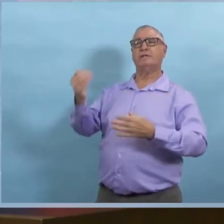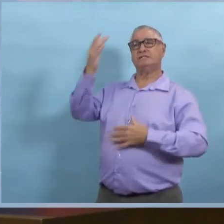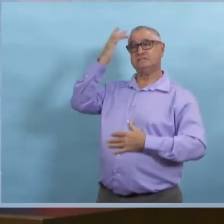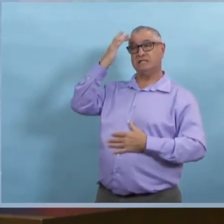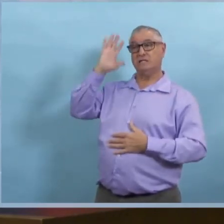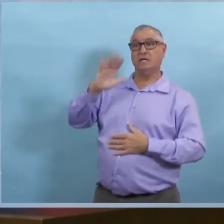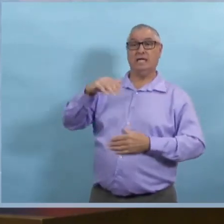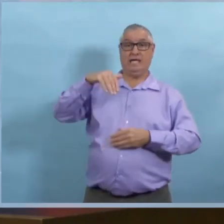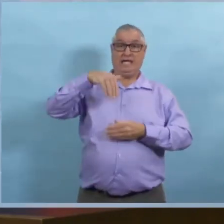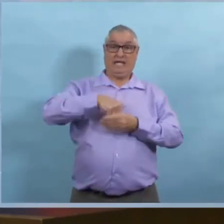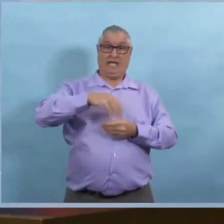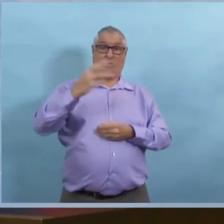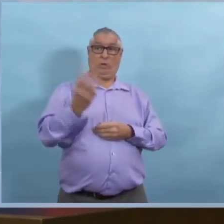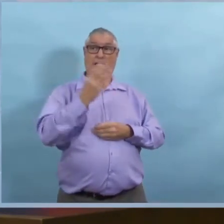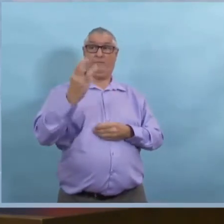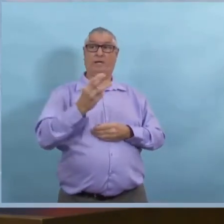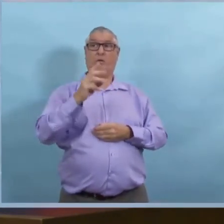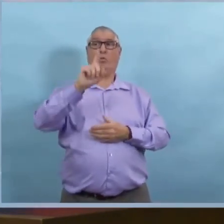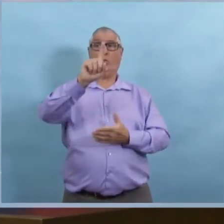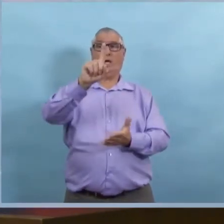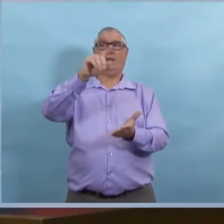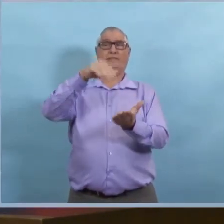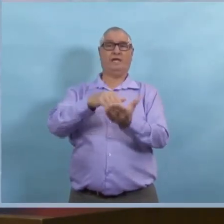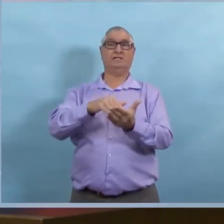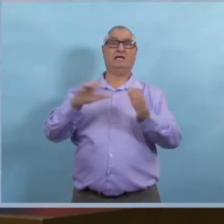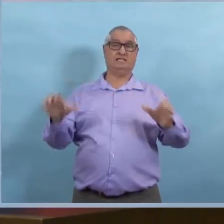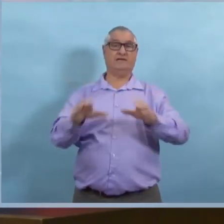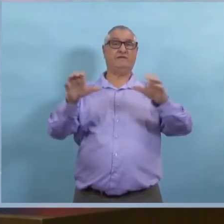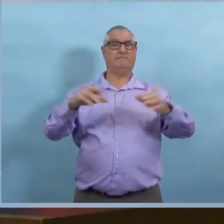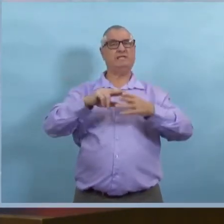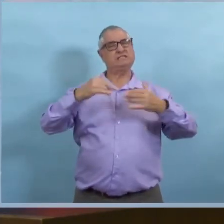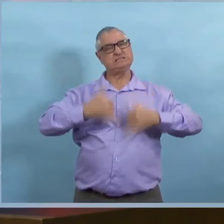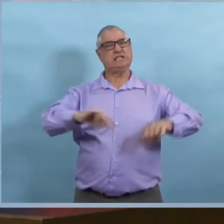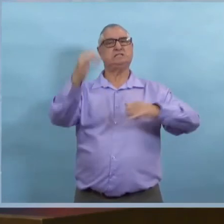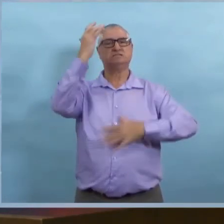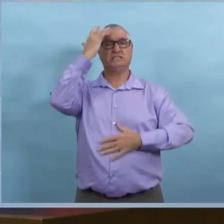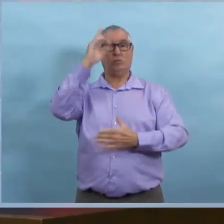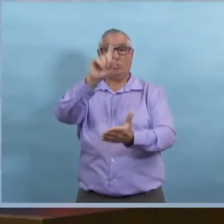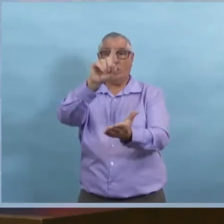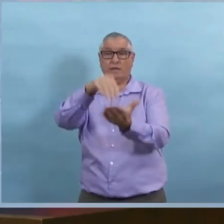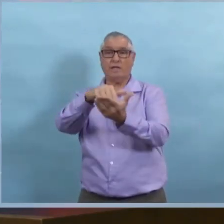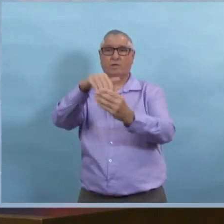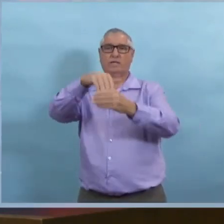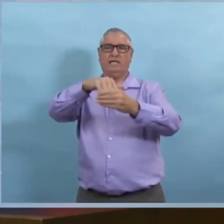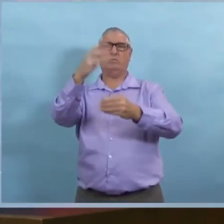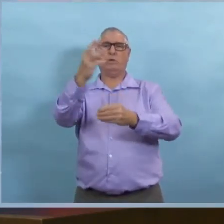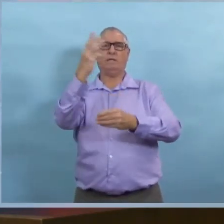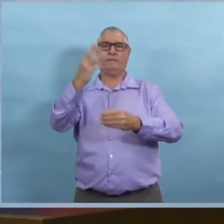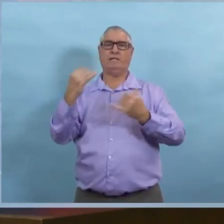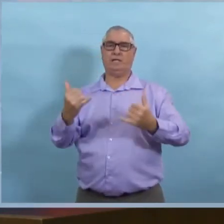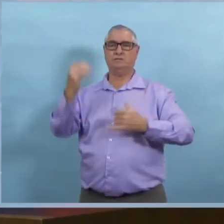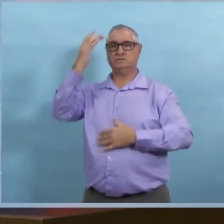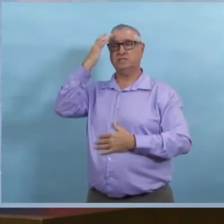En parlant du nombre de cas actifs, je pense que c'est plus près de 1000 cas actifs à l'heure actuelle.